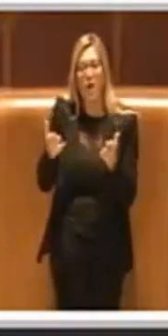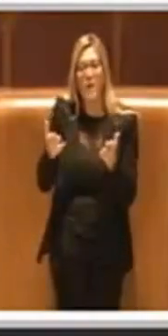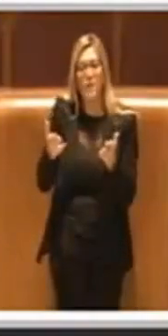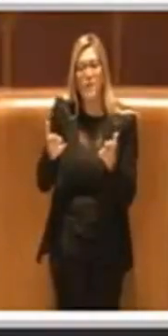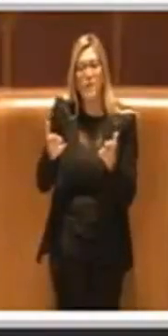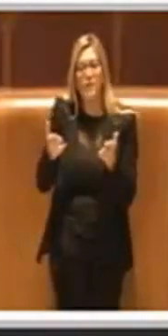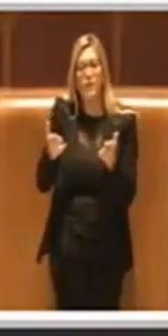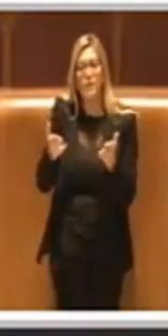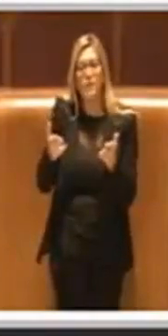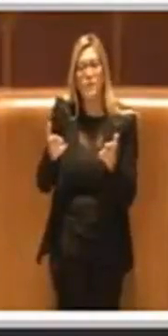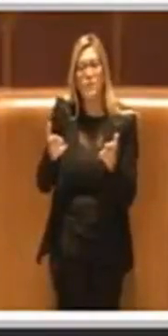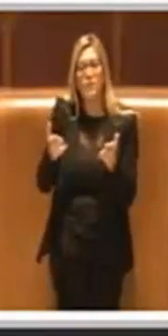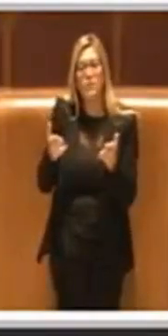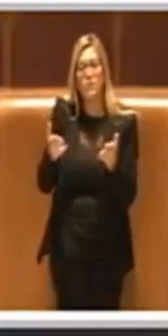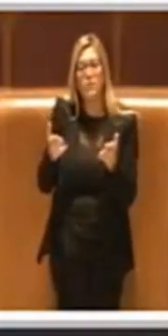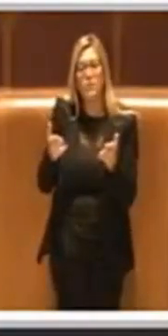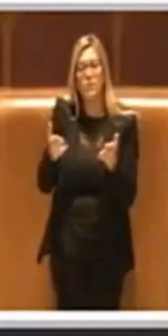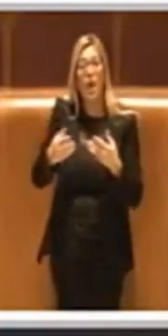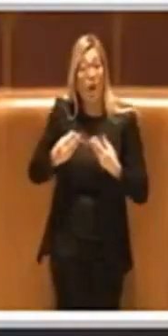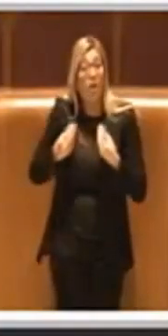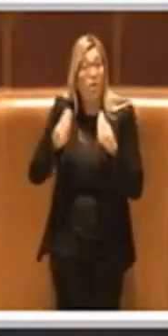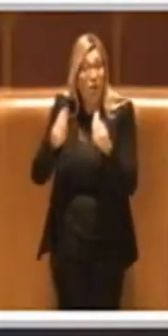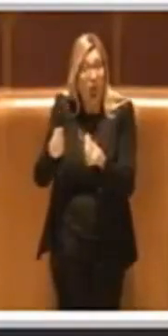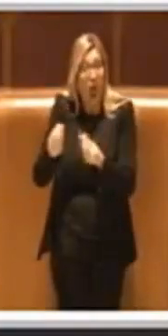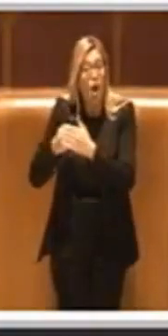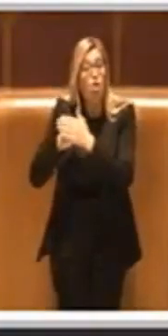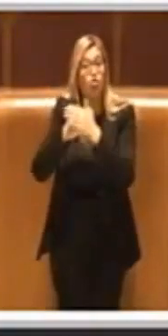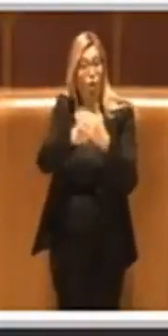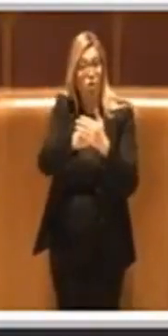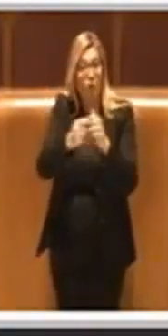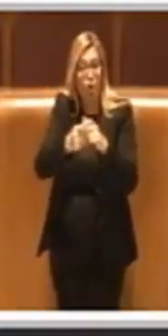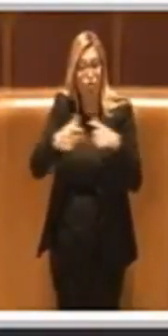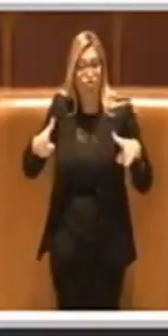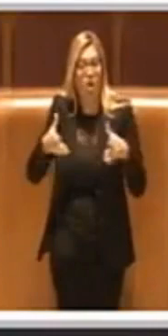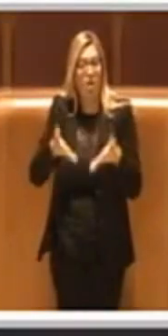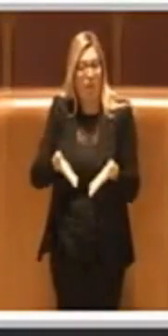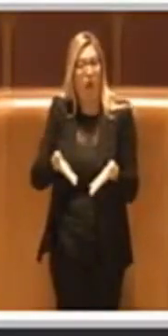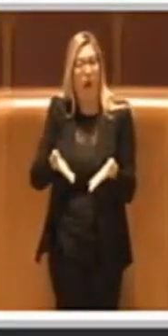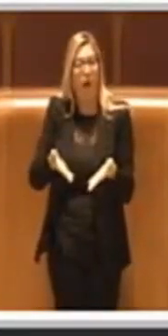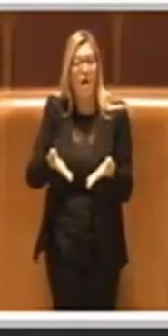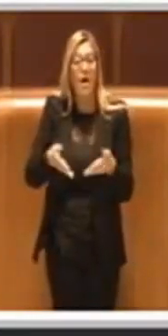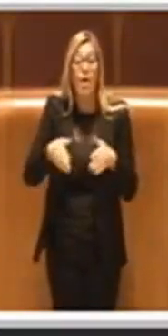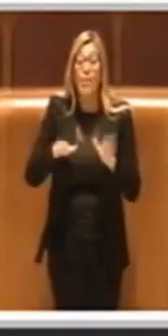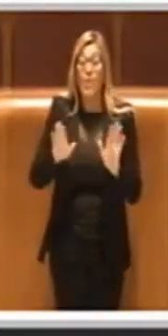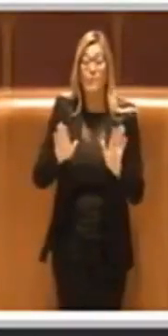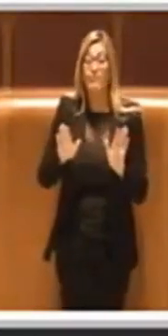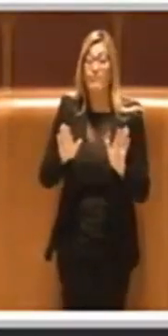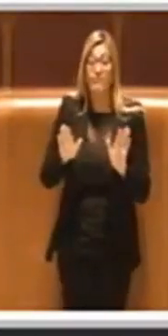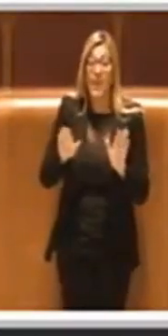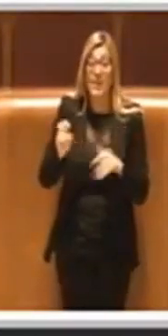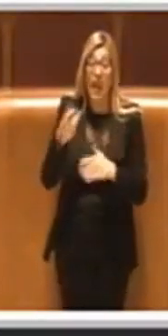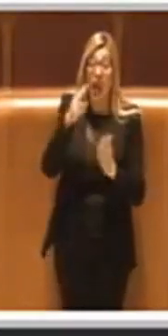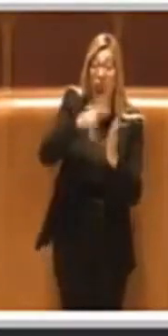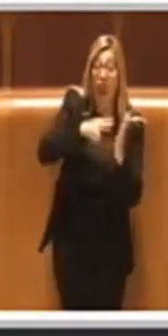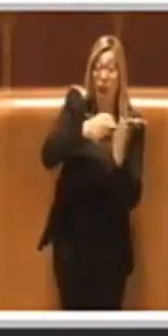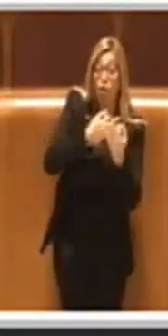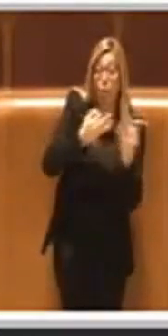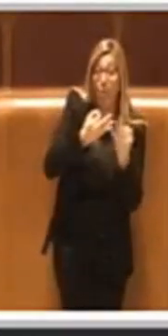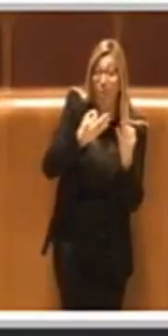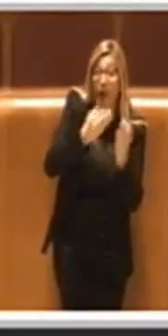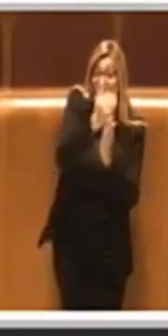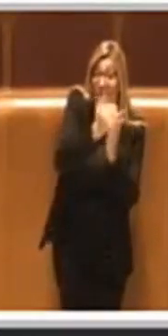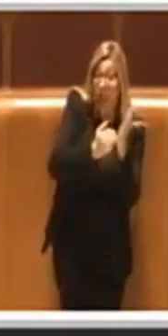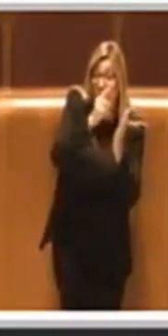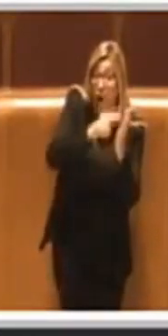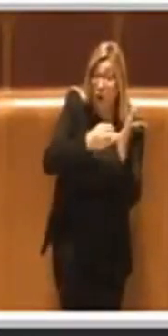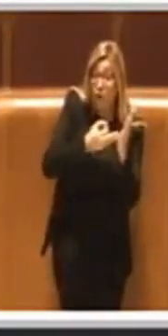dare un sostegno alla città. Però se si fosse eletto bene questo piano, questo